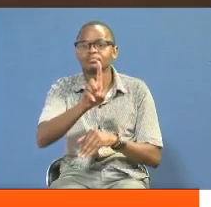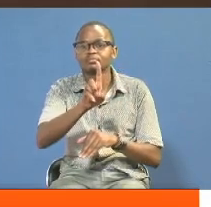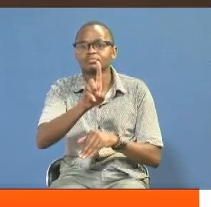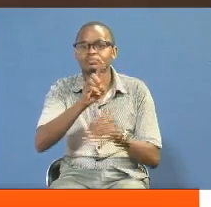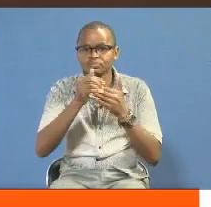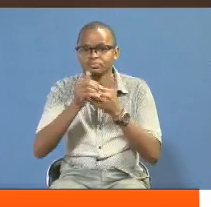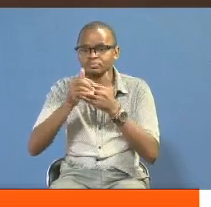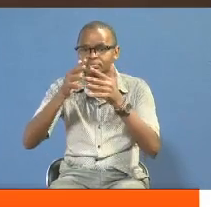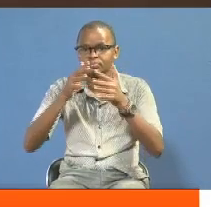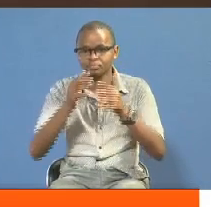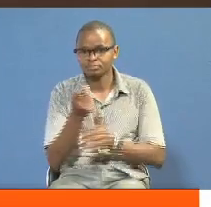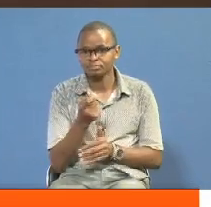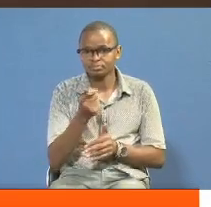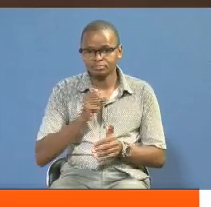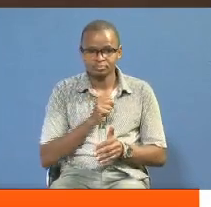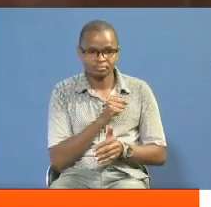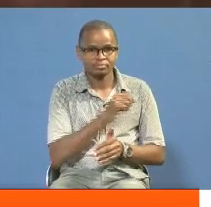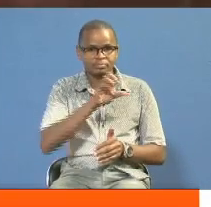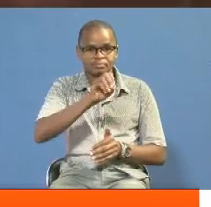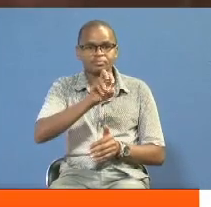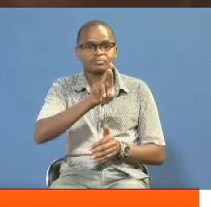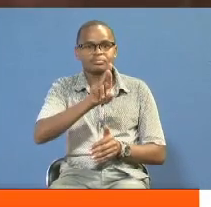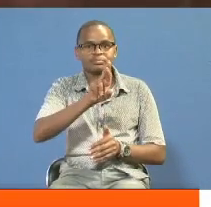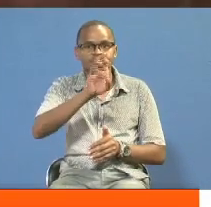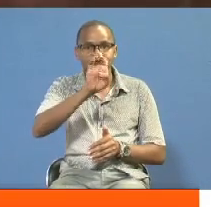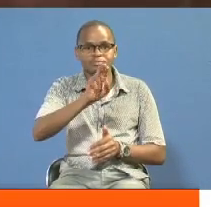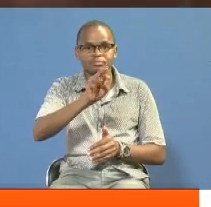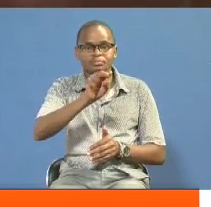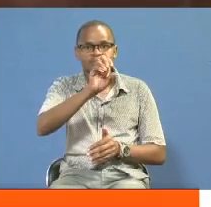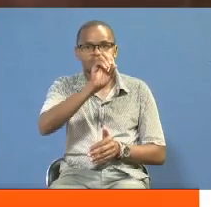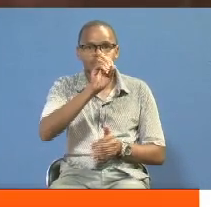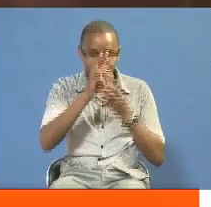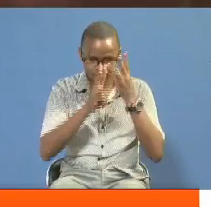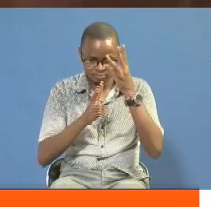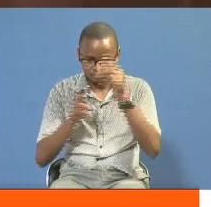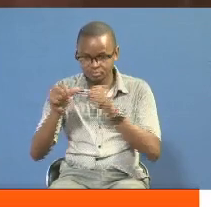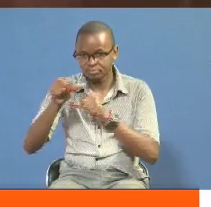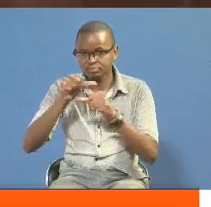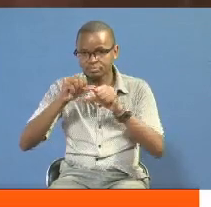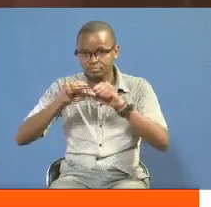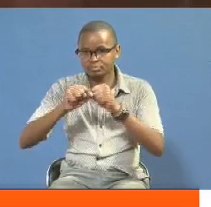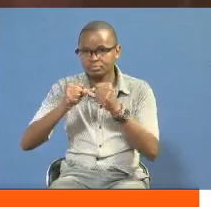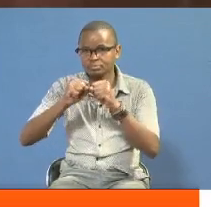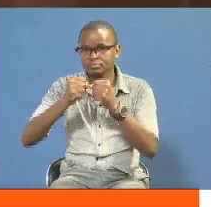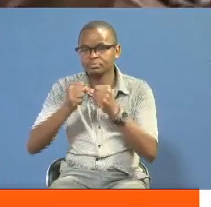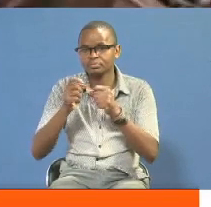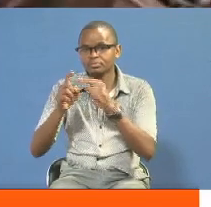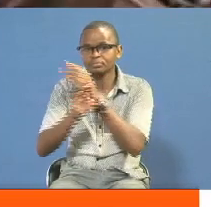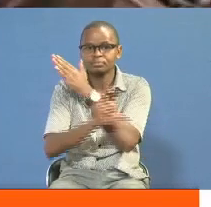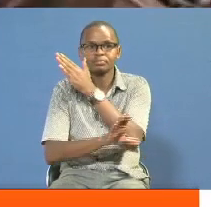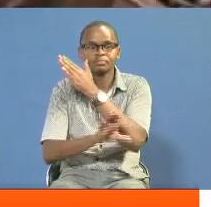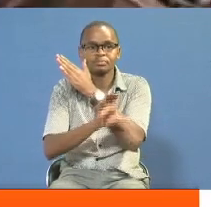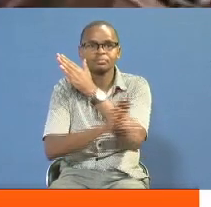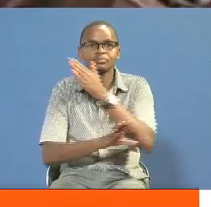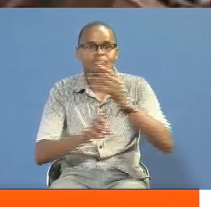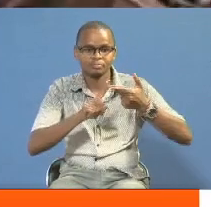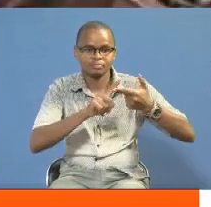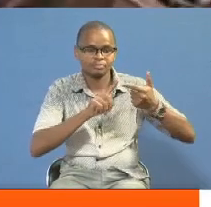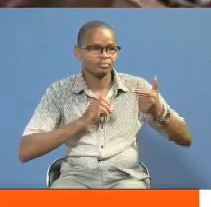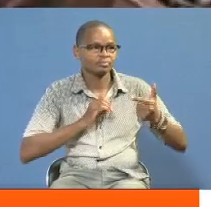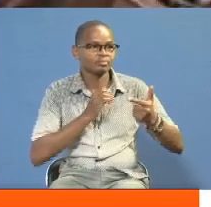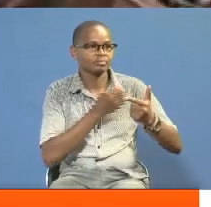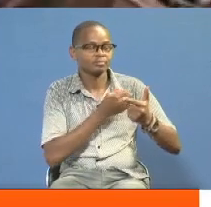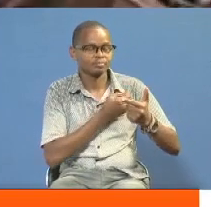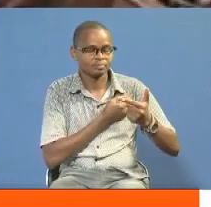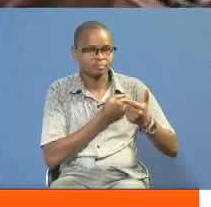Kiongozi wa wachache seneta James Orengo halianika wasiwasi wake kuhusu ufujaji wa rasli mali inchini Hata hivyo